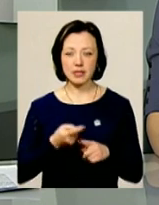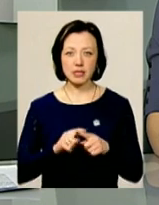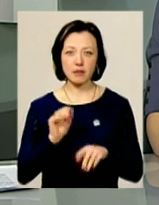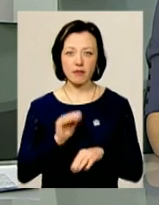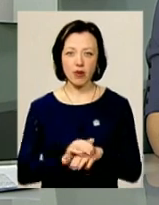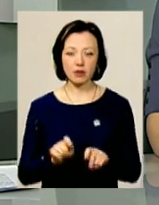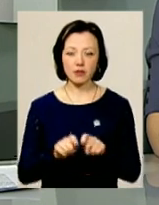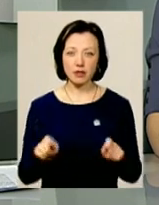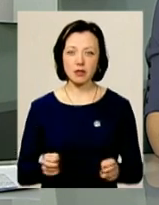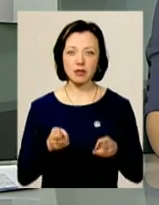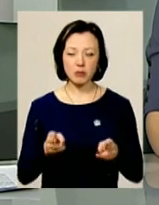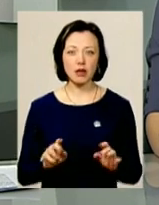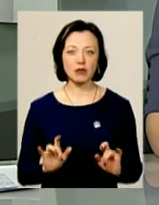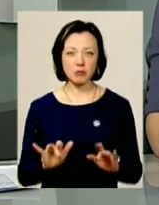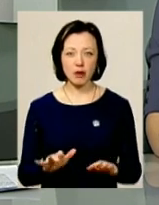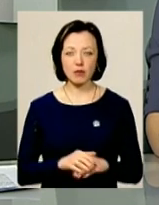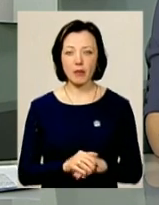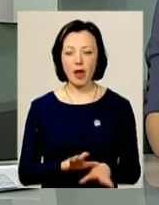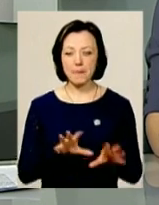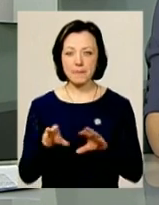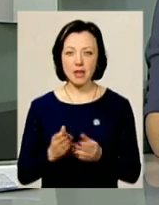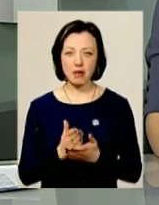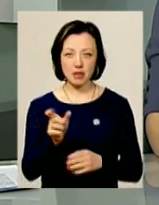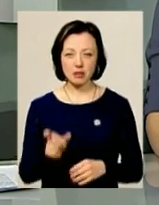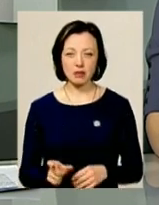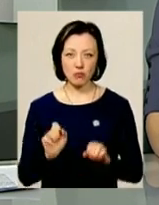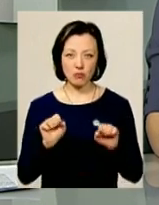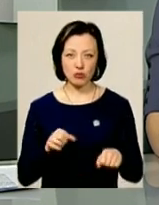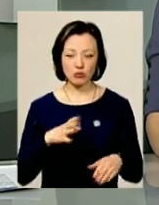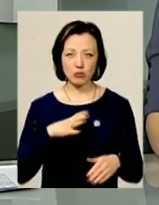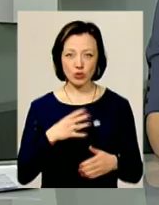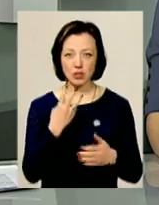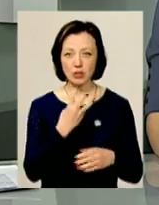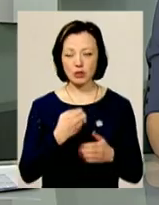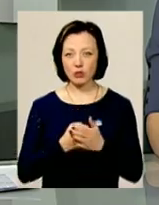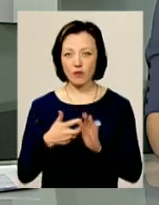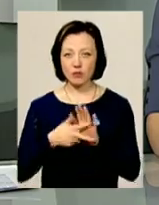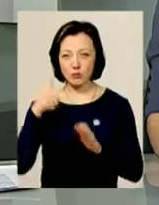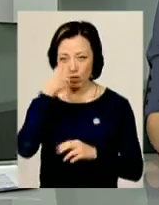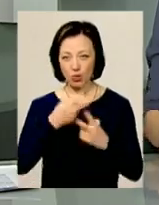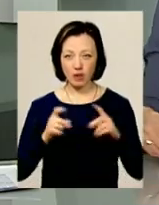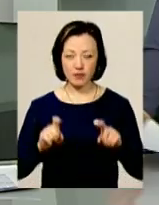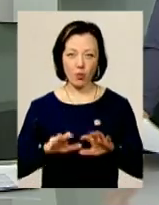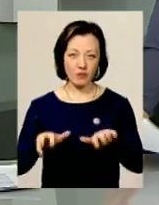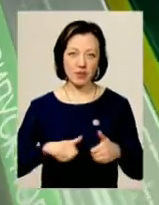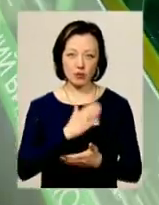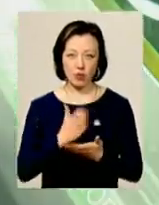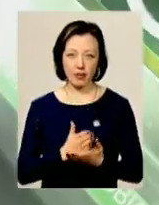фактом відкрито кримінальне провадження. Міграційнику загрожує позбавлення волі на строк від 3 до 8 років з конфіскацією майна.